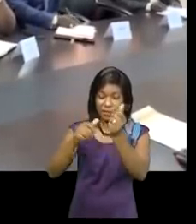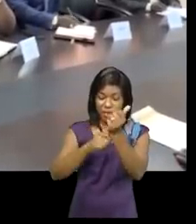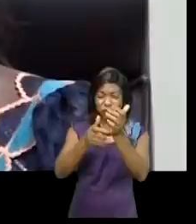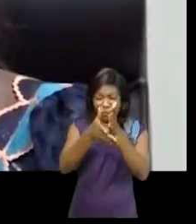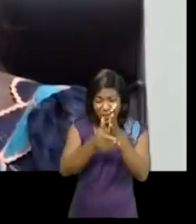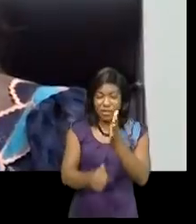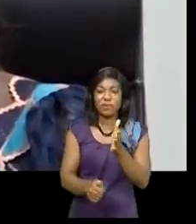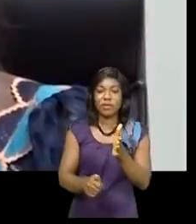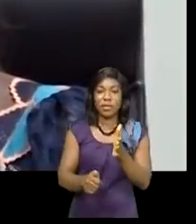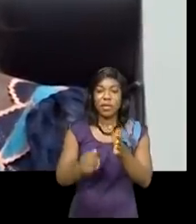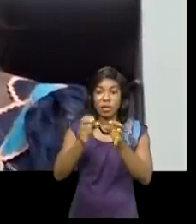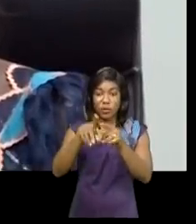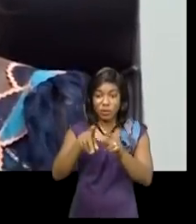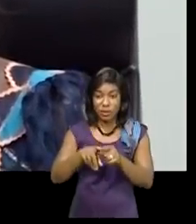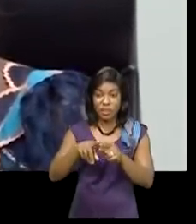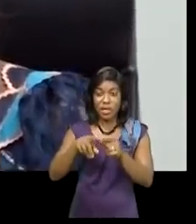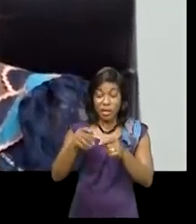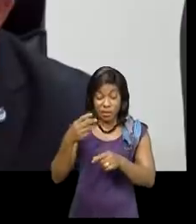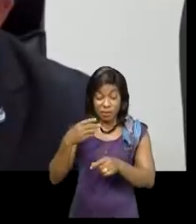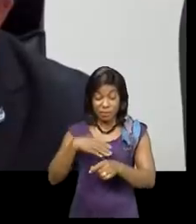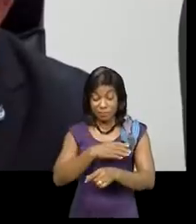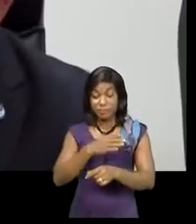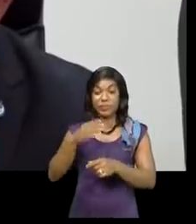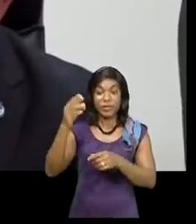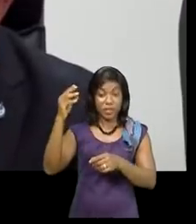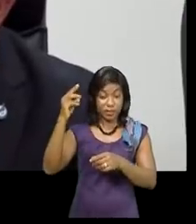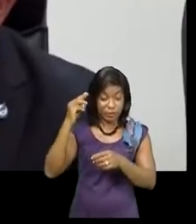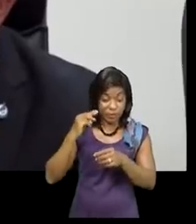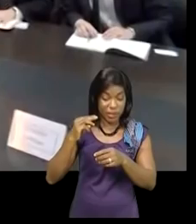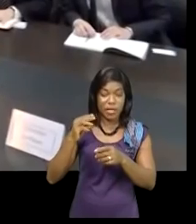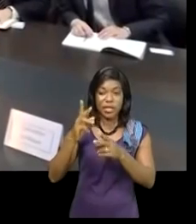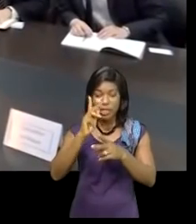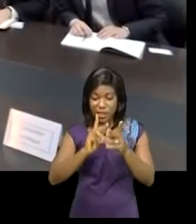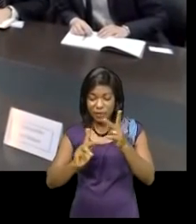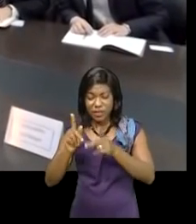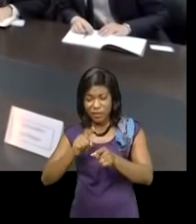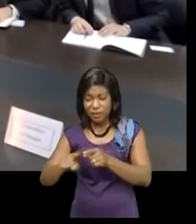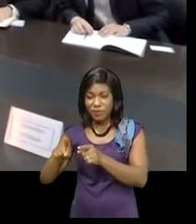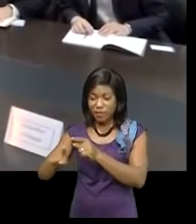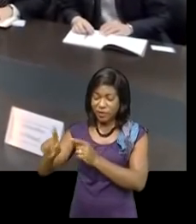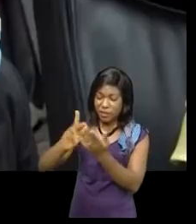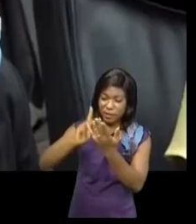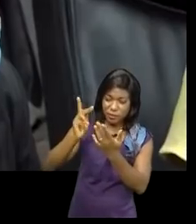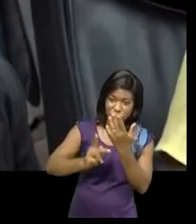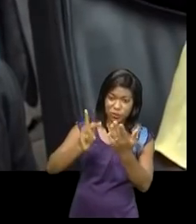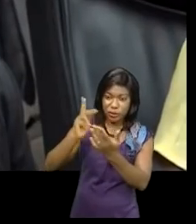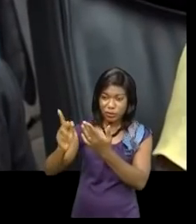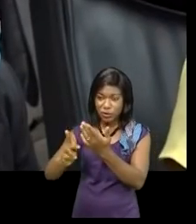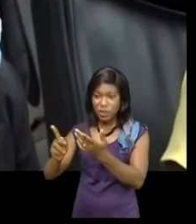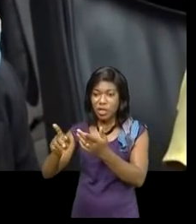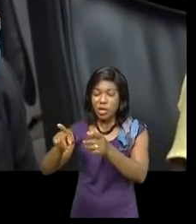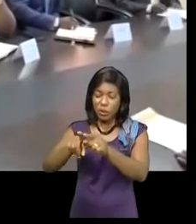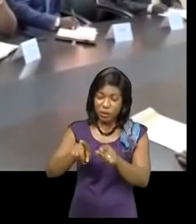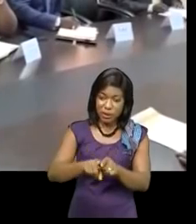qualifiées. La patronne de la formation professionnelle est appelée donc à visiter les différents projets similaires réalisés